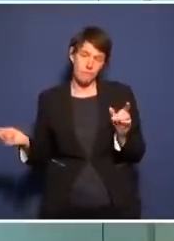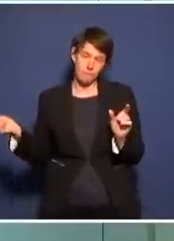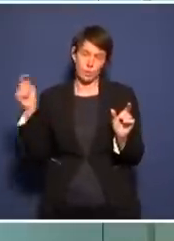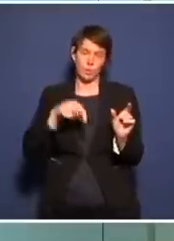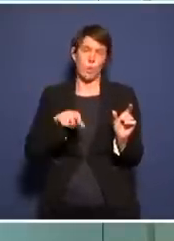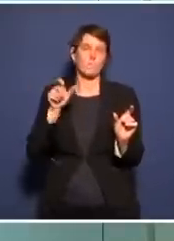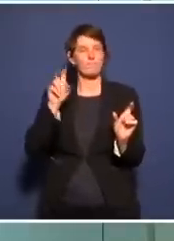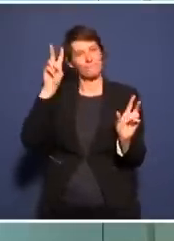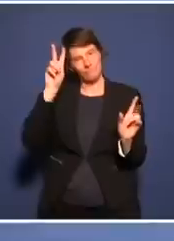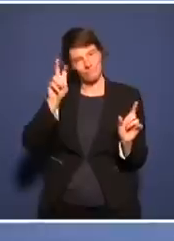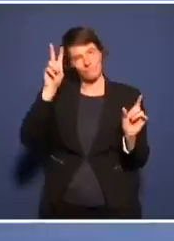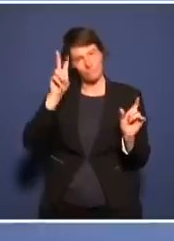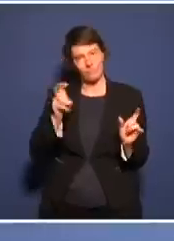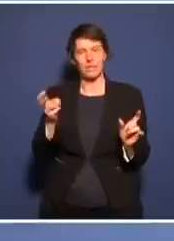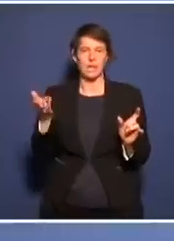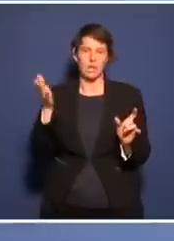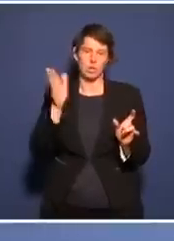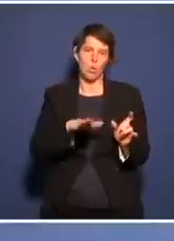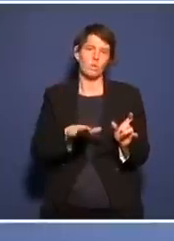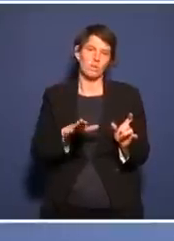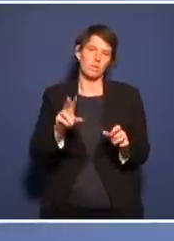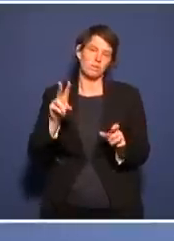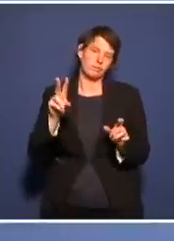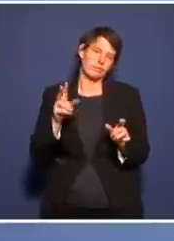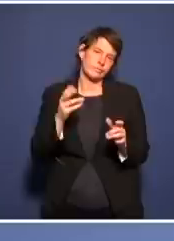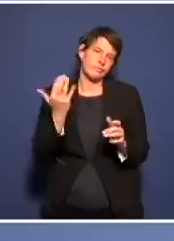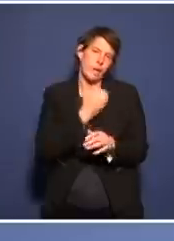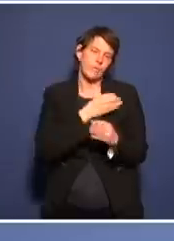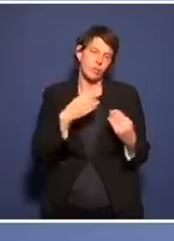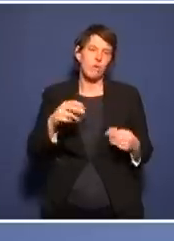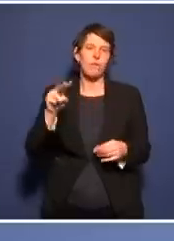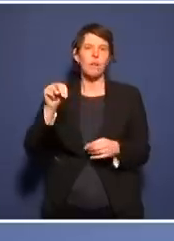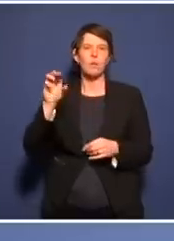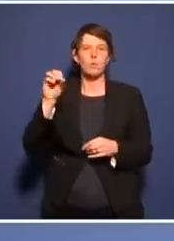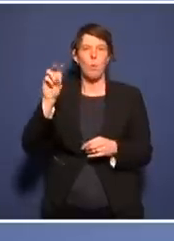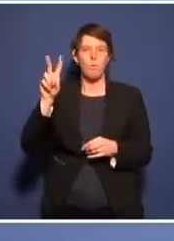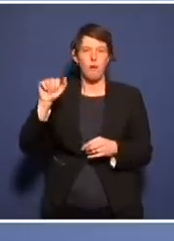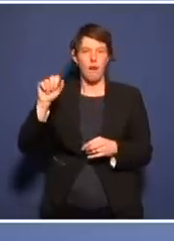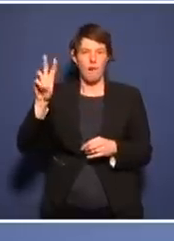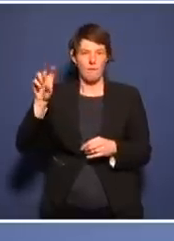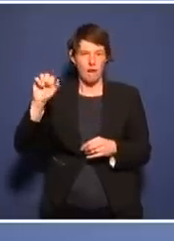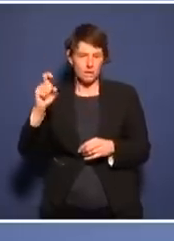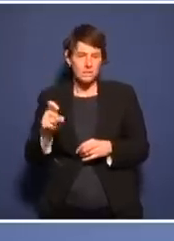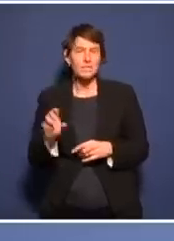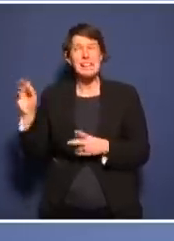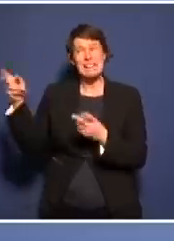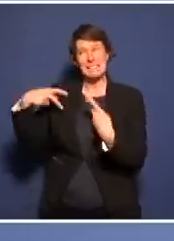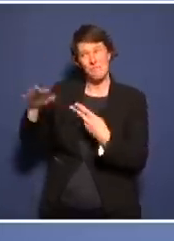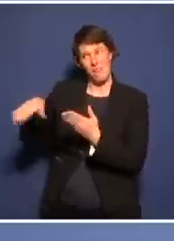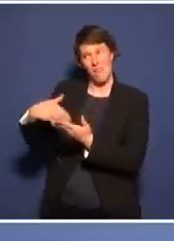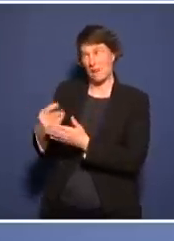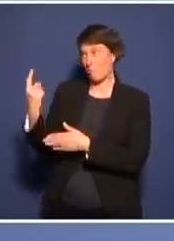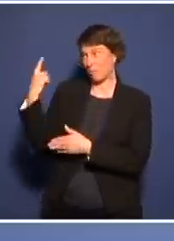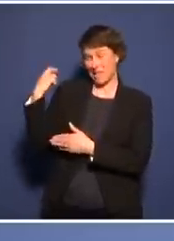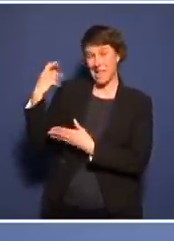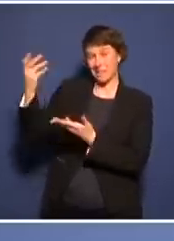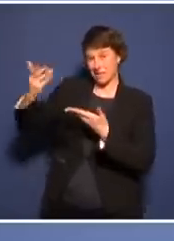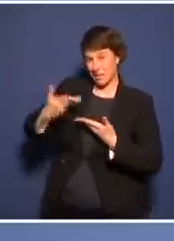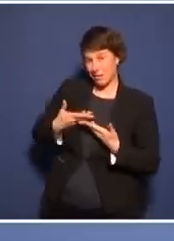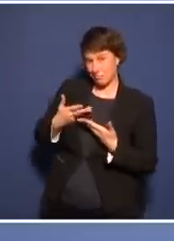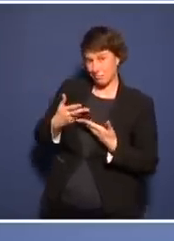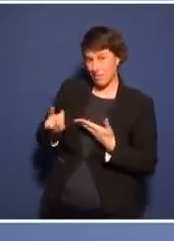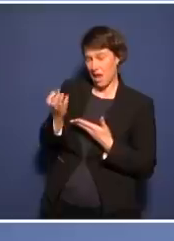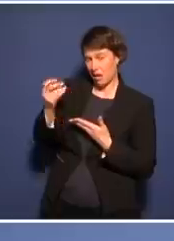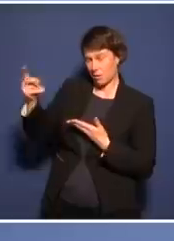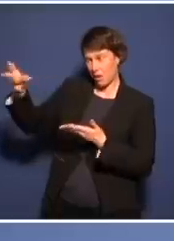Lauterbach absetzt. Da ist die Frage, spürt er, dass sich der Wind wendet und versucht er ein Bein auch auf